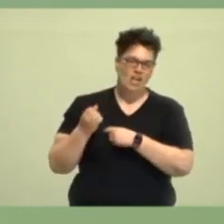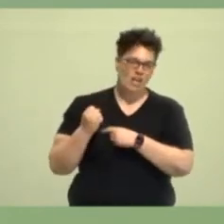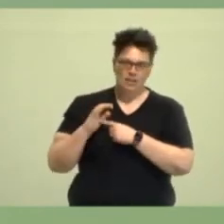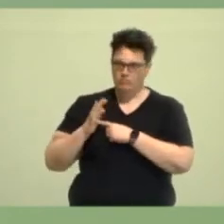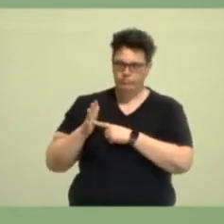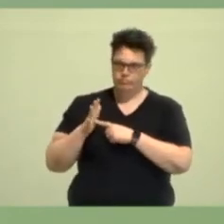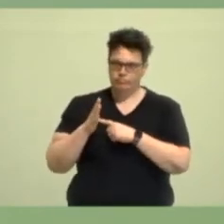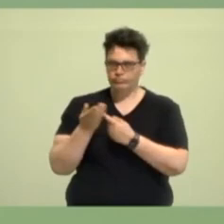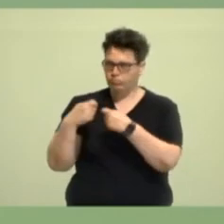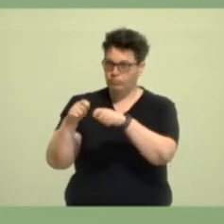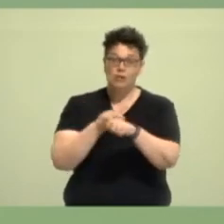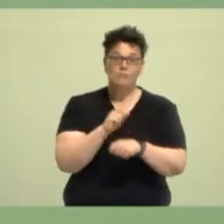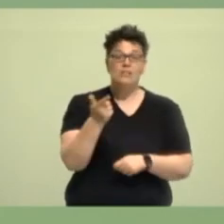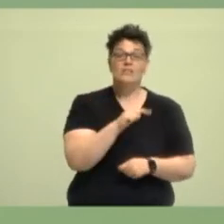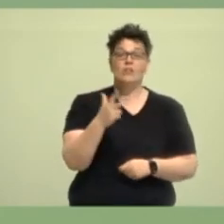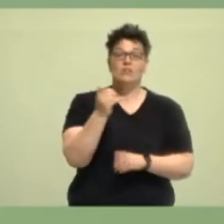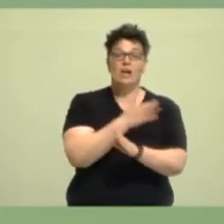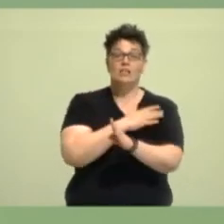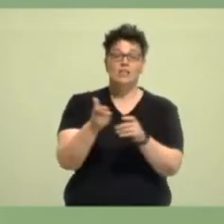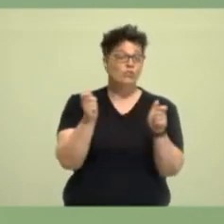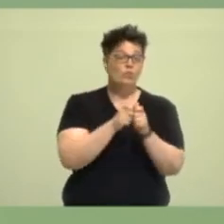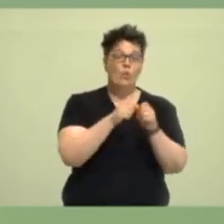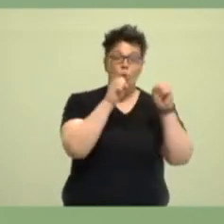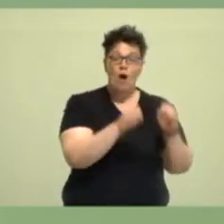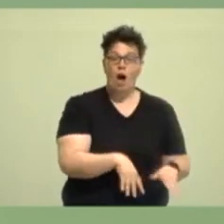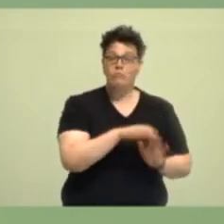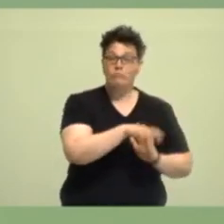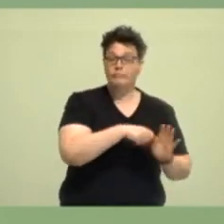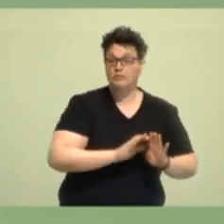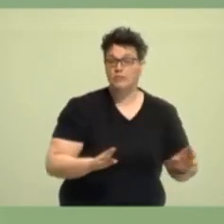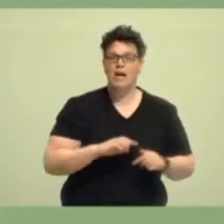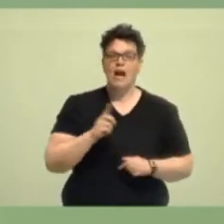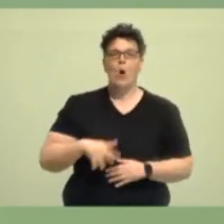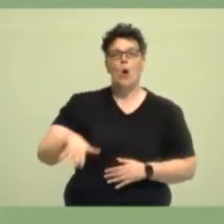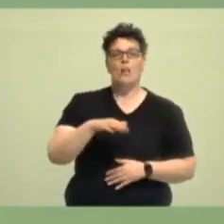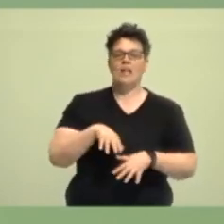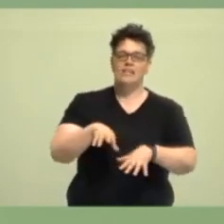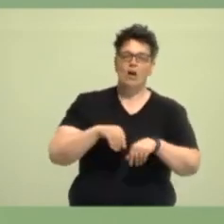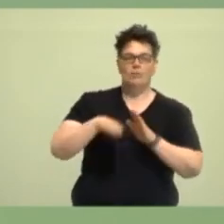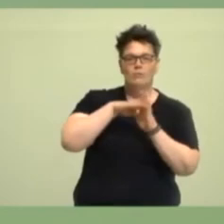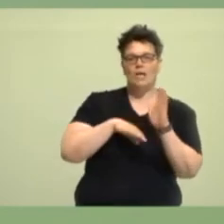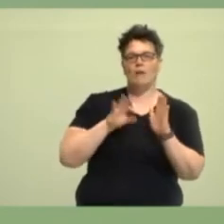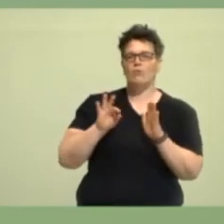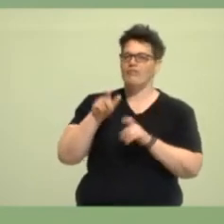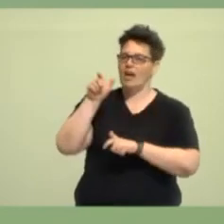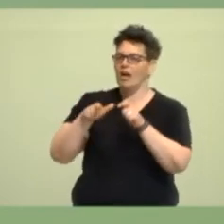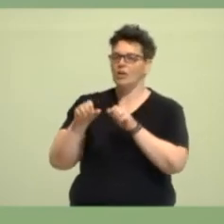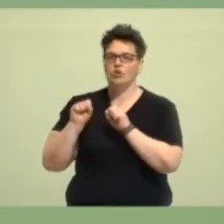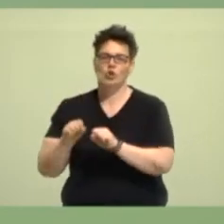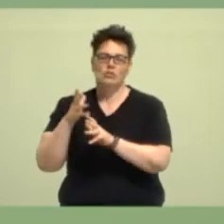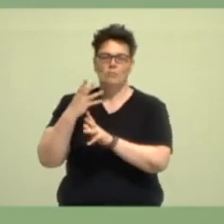Kohle aus bis 2030. In NRW soll es ein Landesaufnahmeprogramm für Schutzbedürftige geben. Es sollen mehr Lehrerinnen und Lehrer geben.